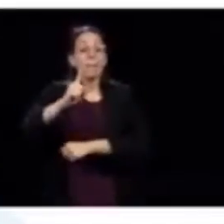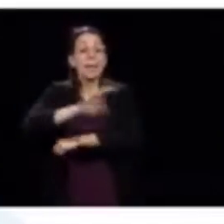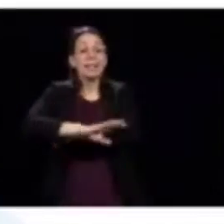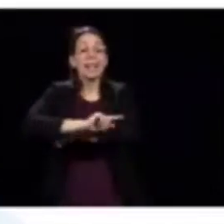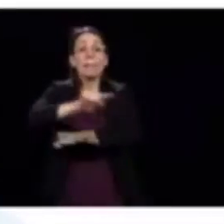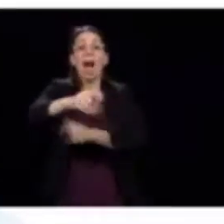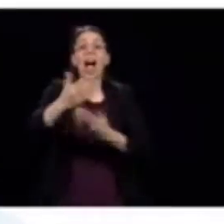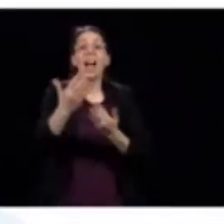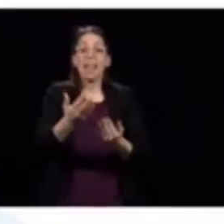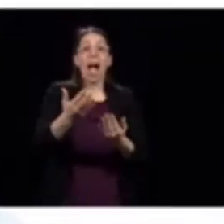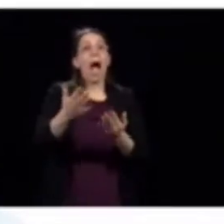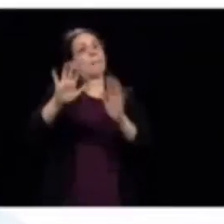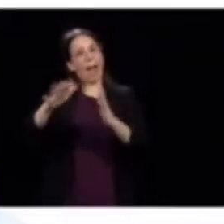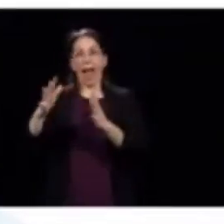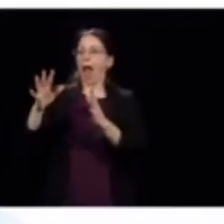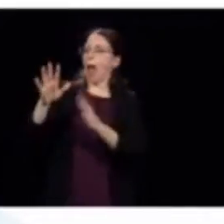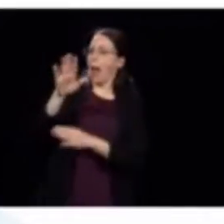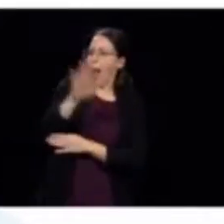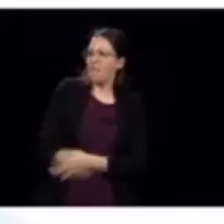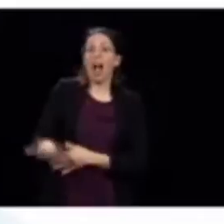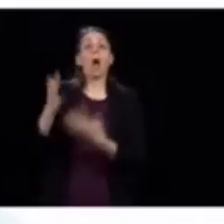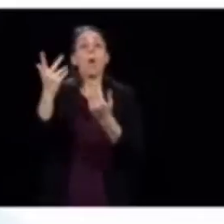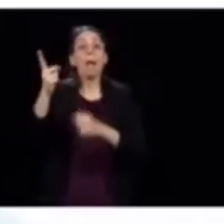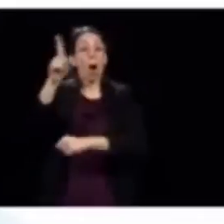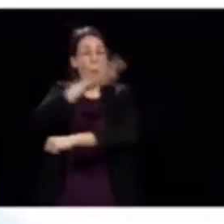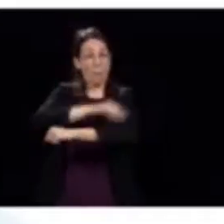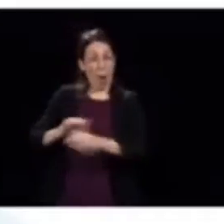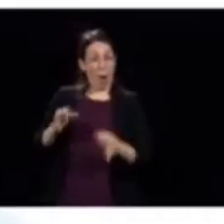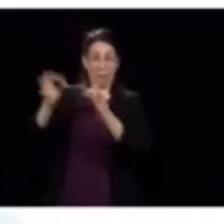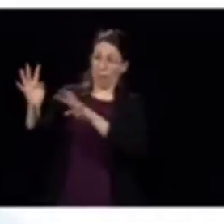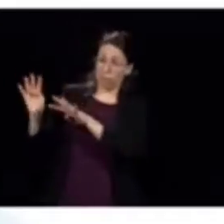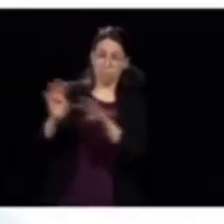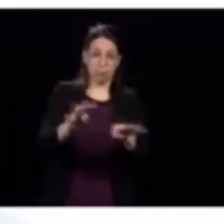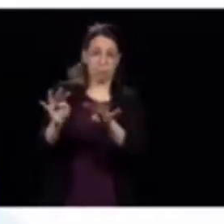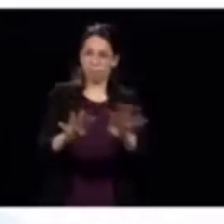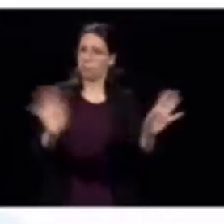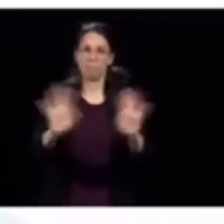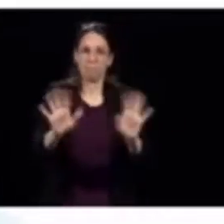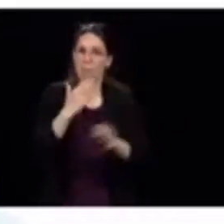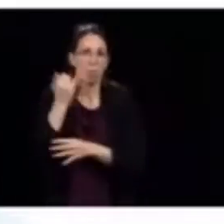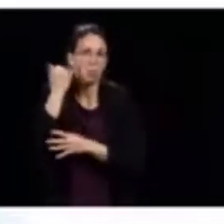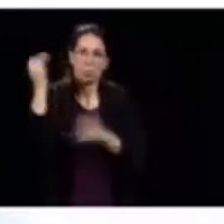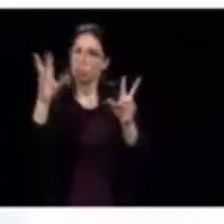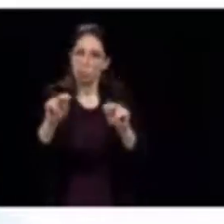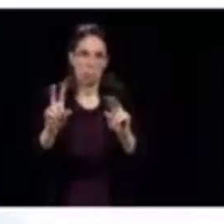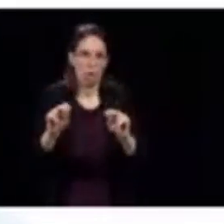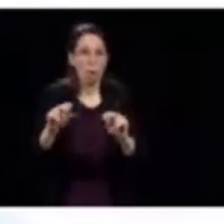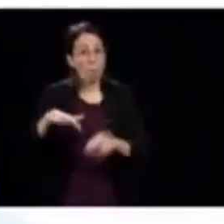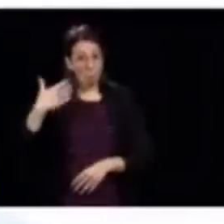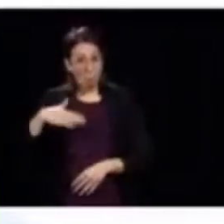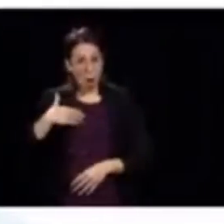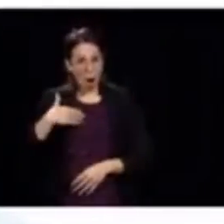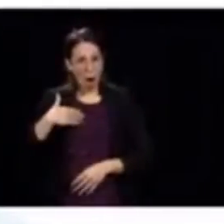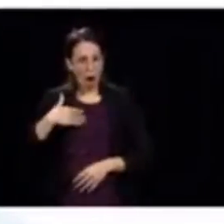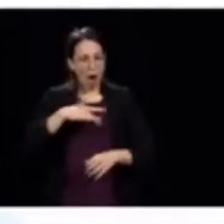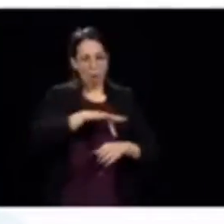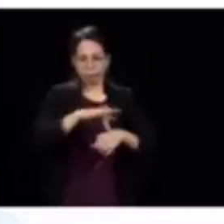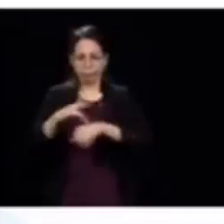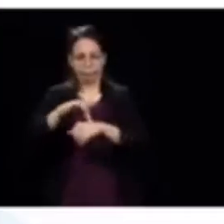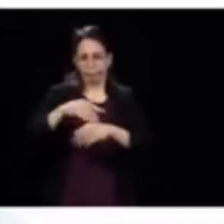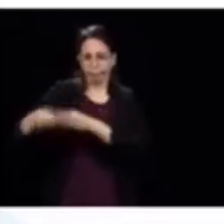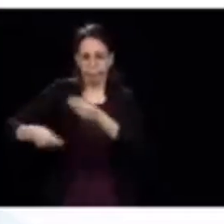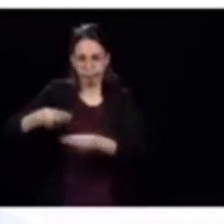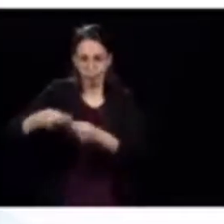retourner un million d'enfants dans les écoles en même temps, avec les risques, il y une